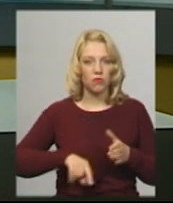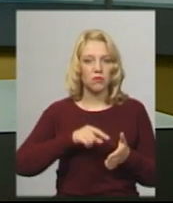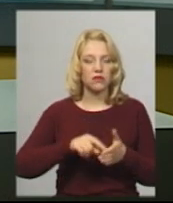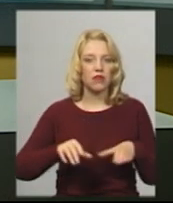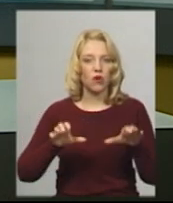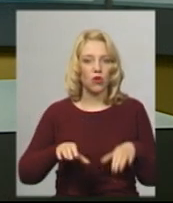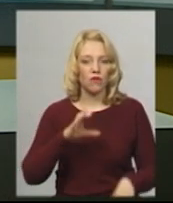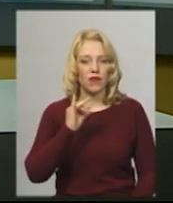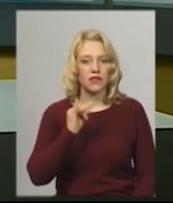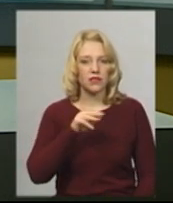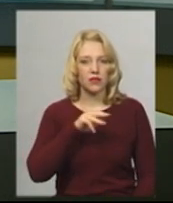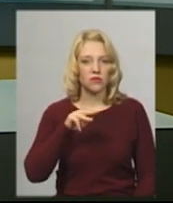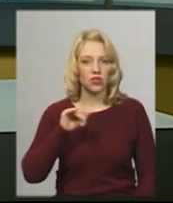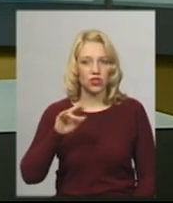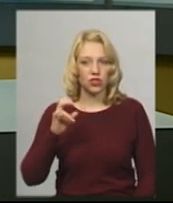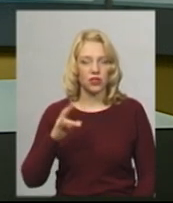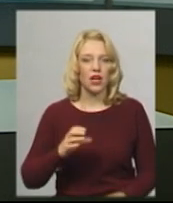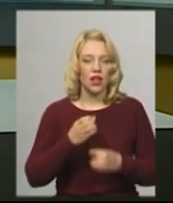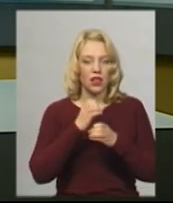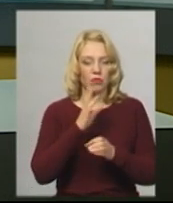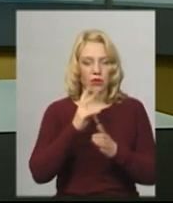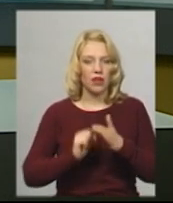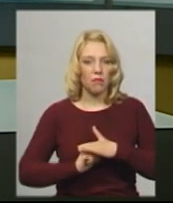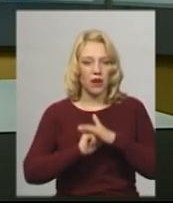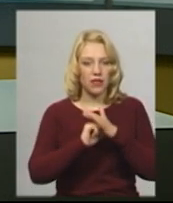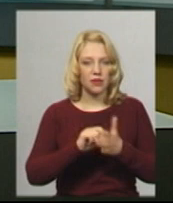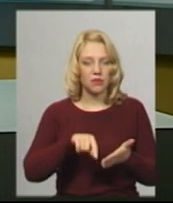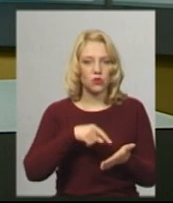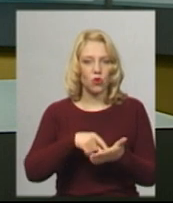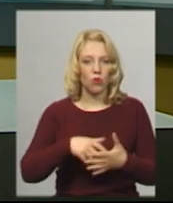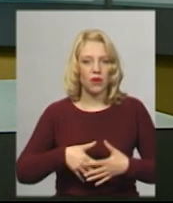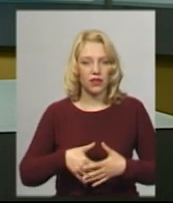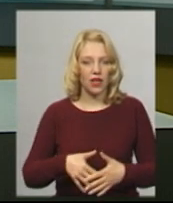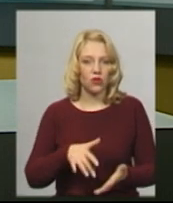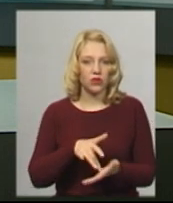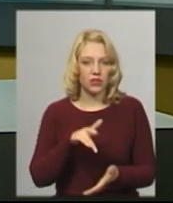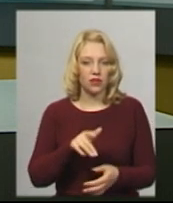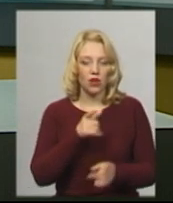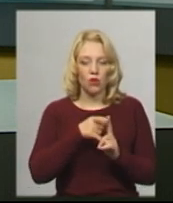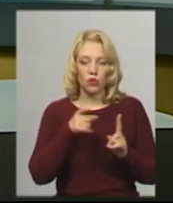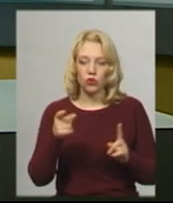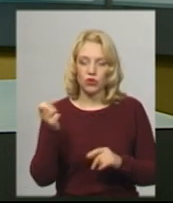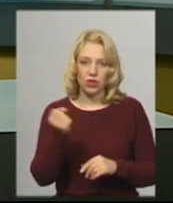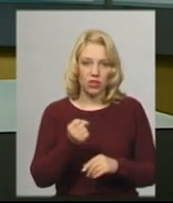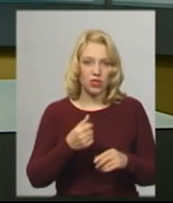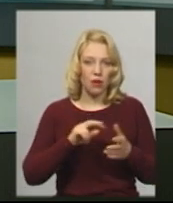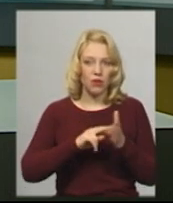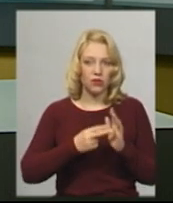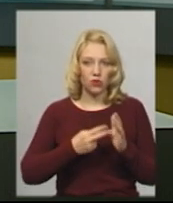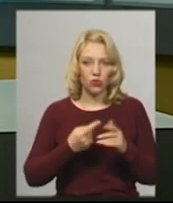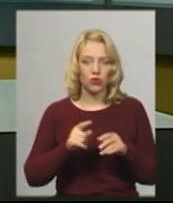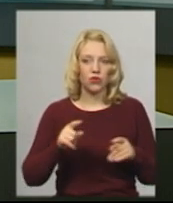За його словами, лабораторію створять на базі міського перинатального центру. Впродовж тижня планують закупити необхідне обладнання та